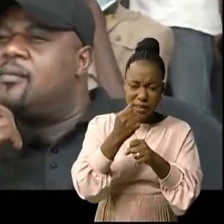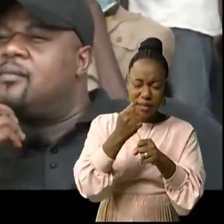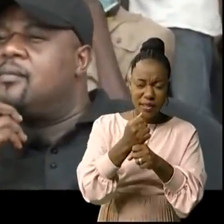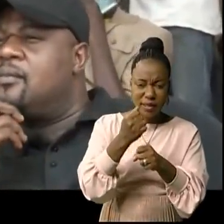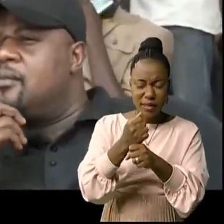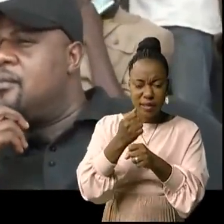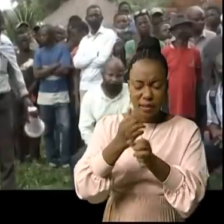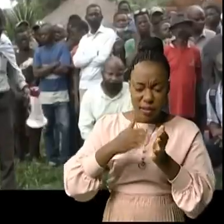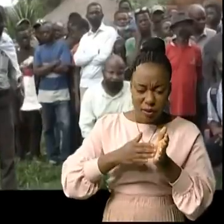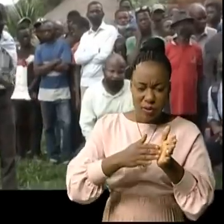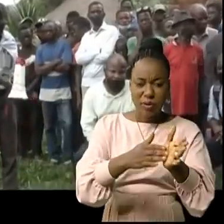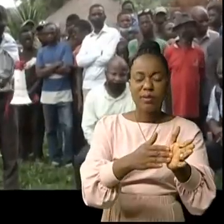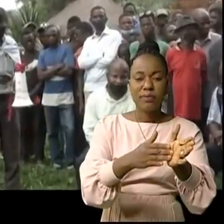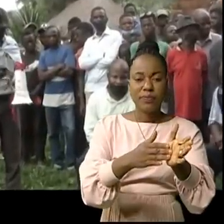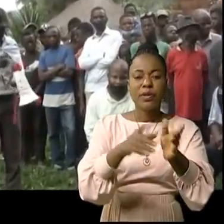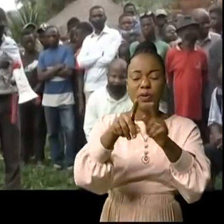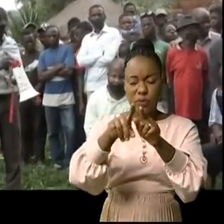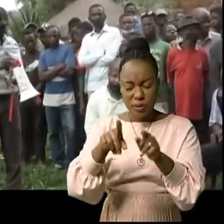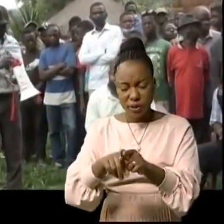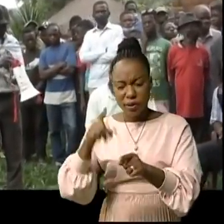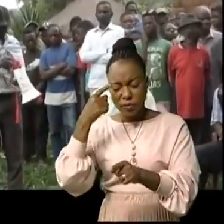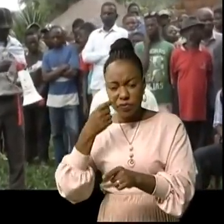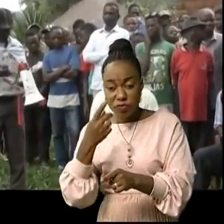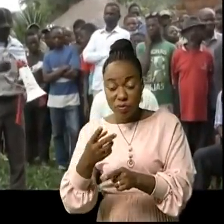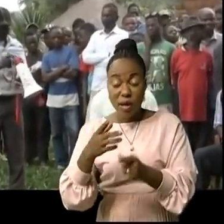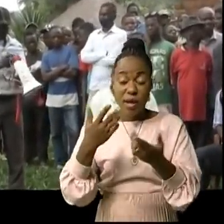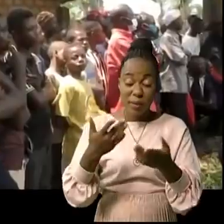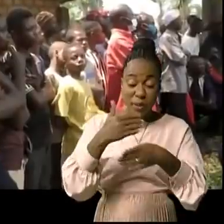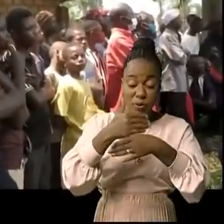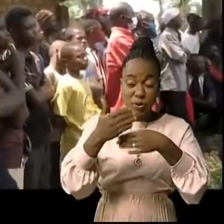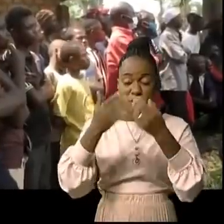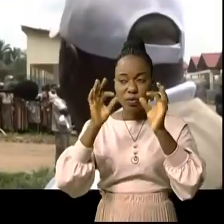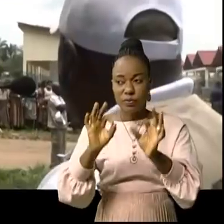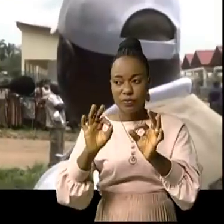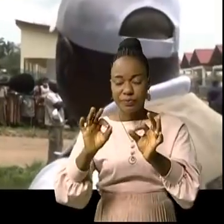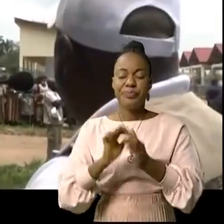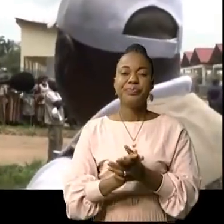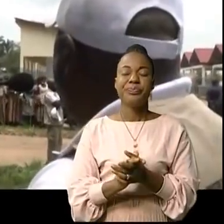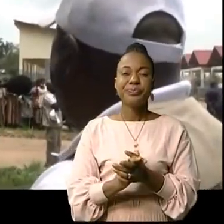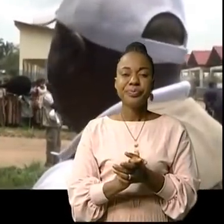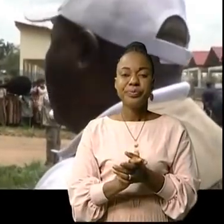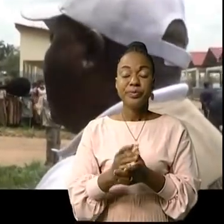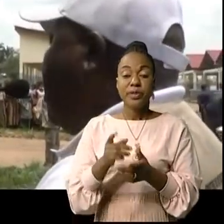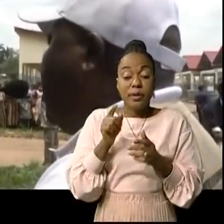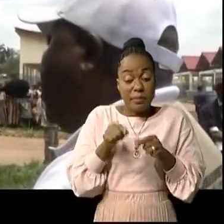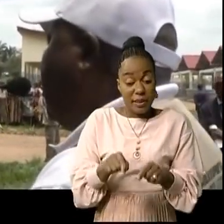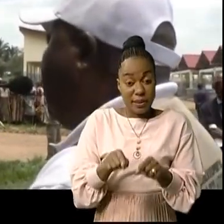accepté d'accompagner le sexe de l'IMETE dans ses multiples épreuves. Cela m'amène, une fois de plus, au titre de